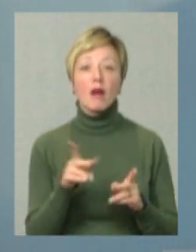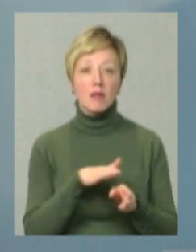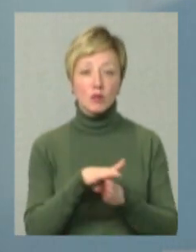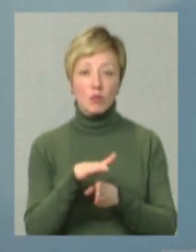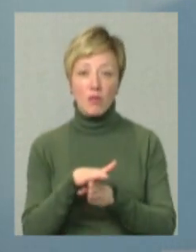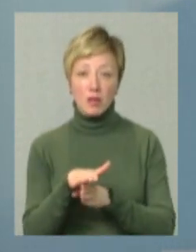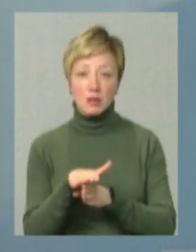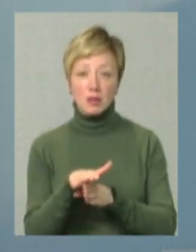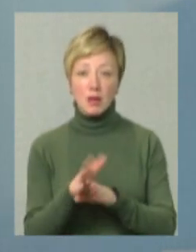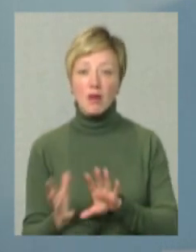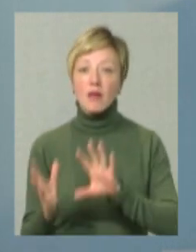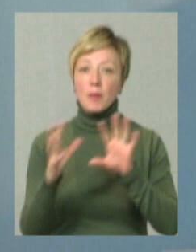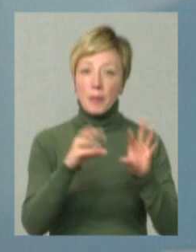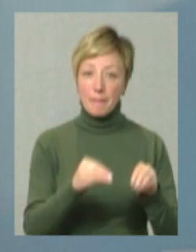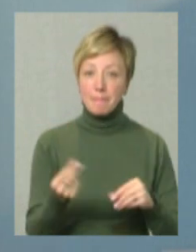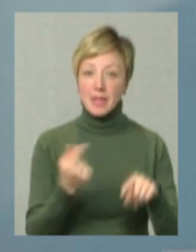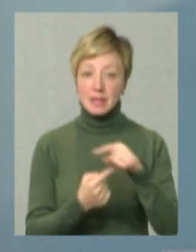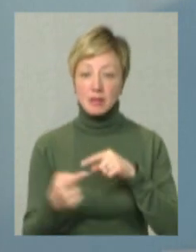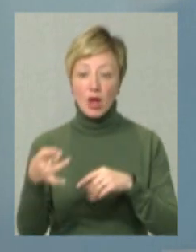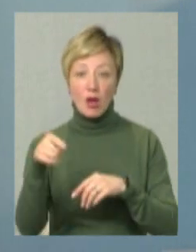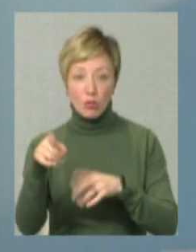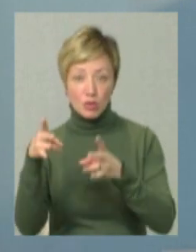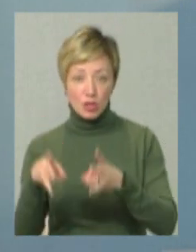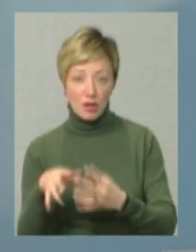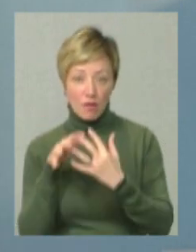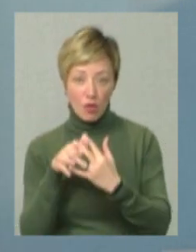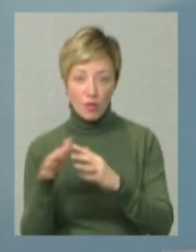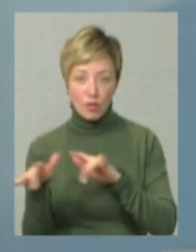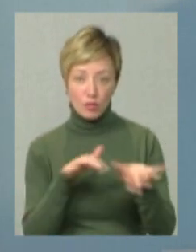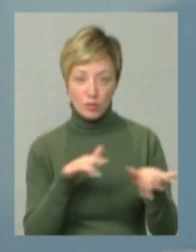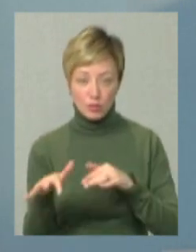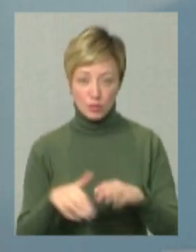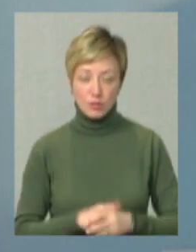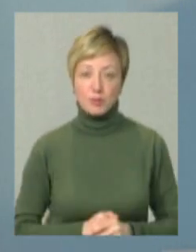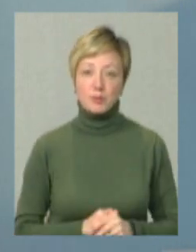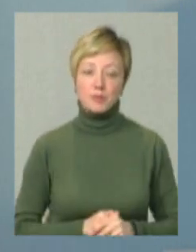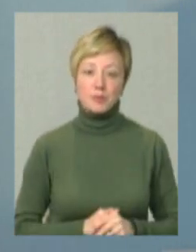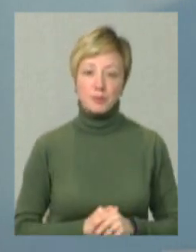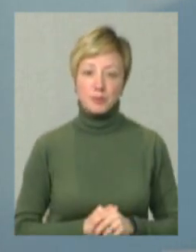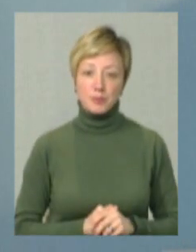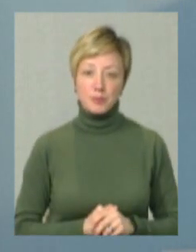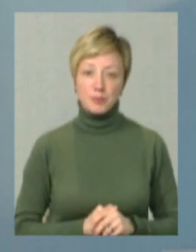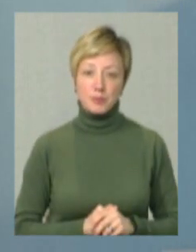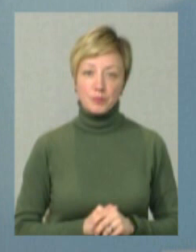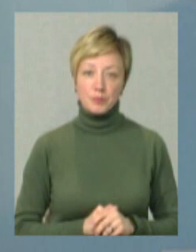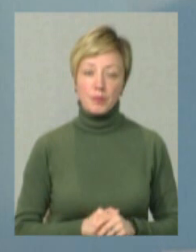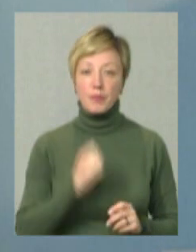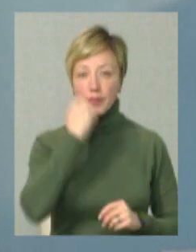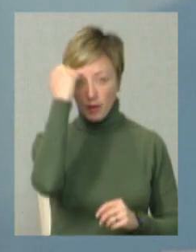проходить релокація бізнесу з регіонів, які постраждали від дії російського агресора.